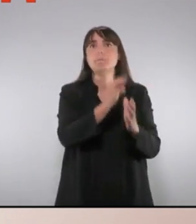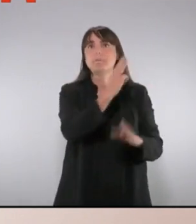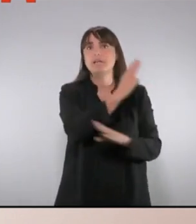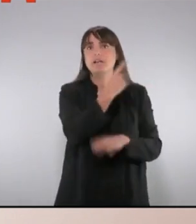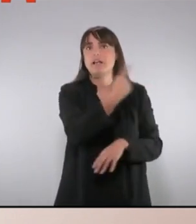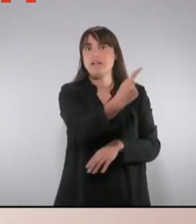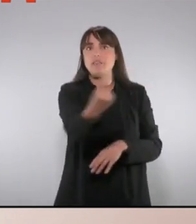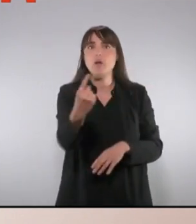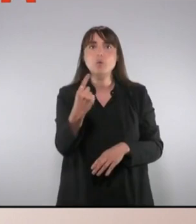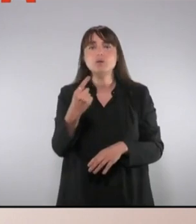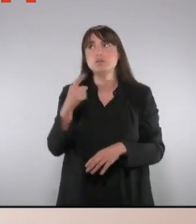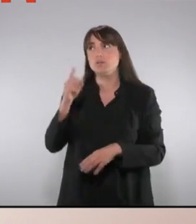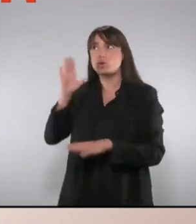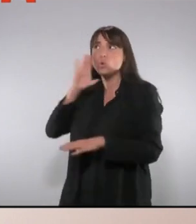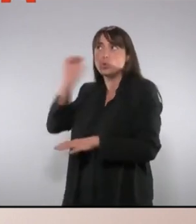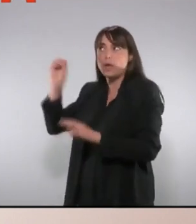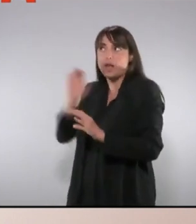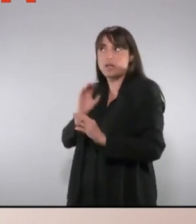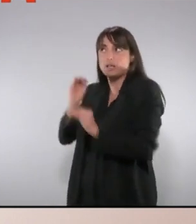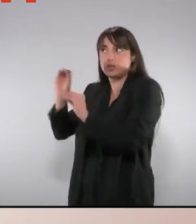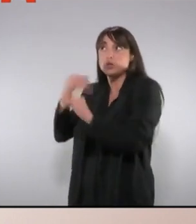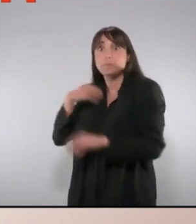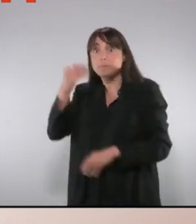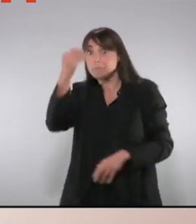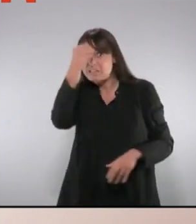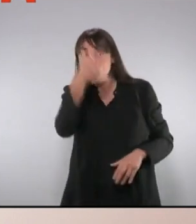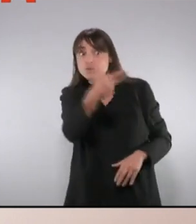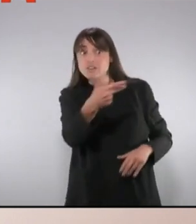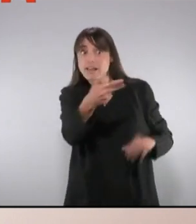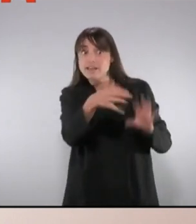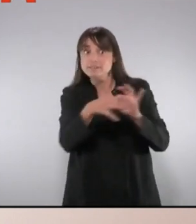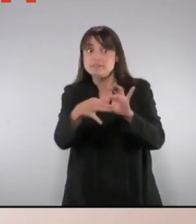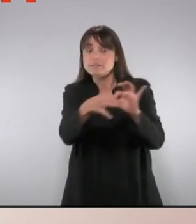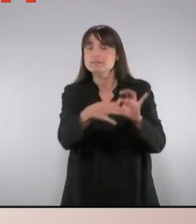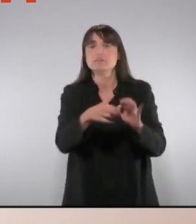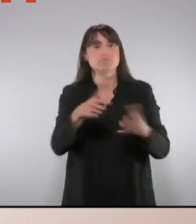vulgui, en tot cas, nosaltres pensem que és un error. Dit això,